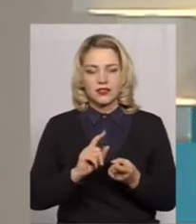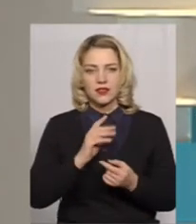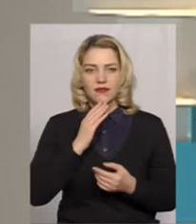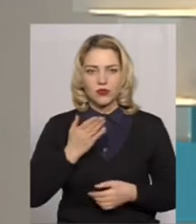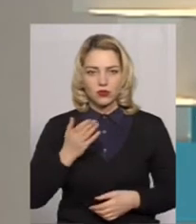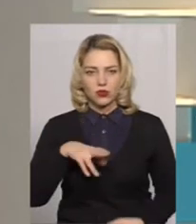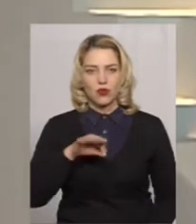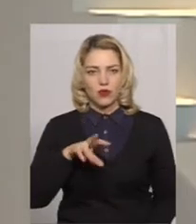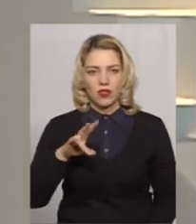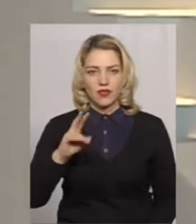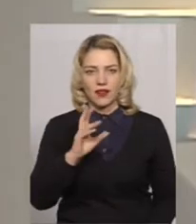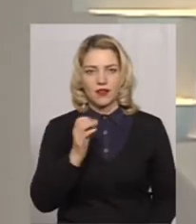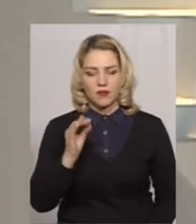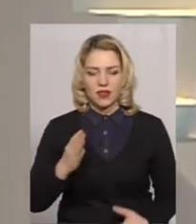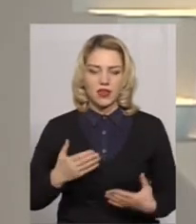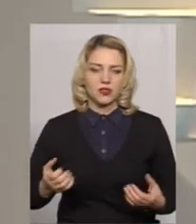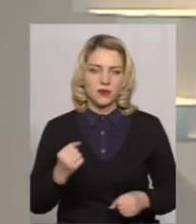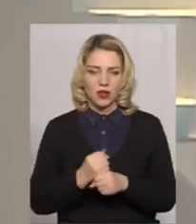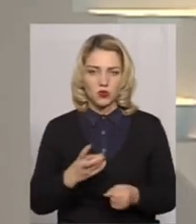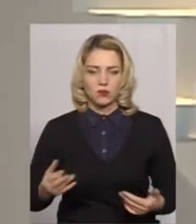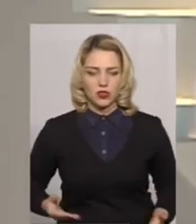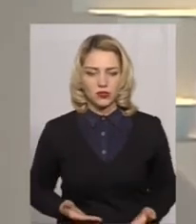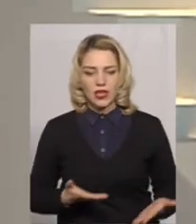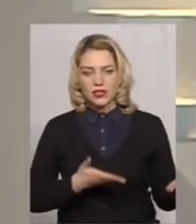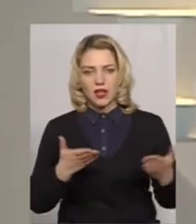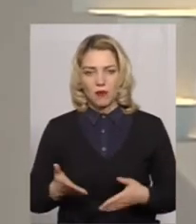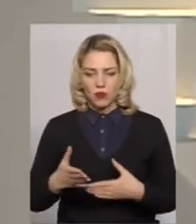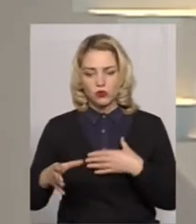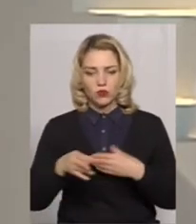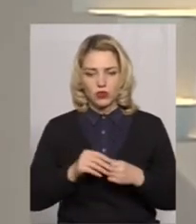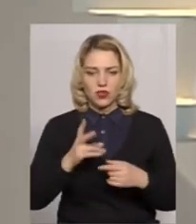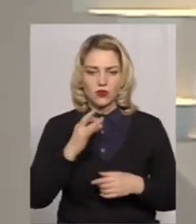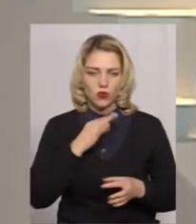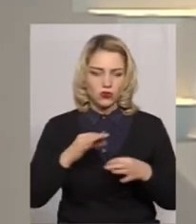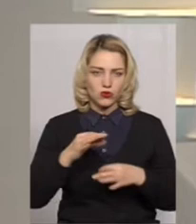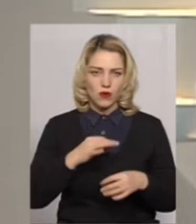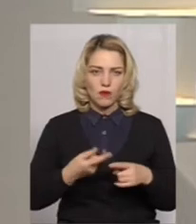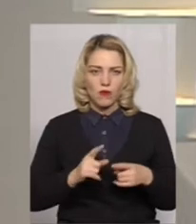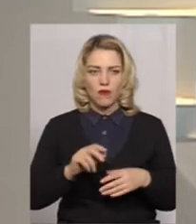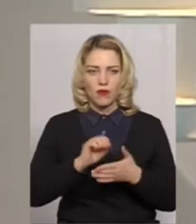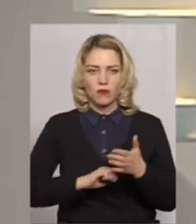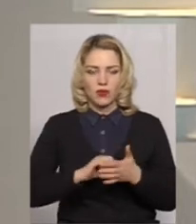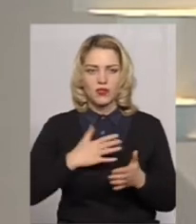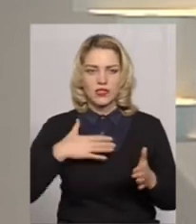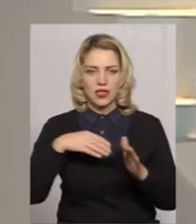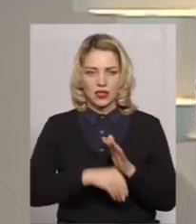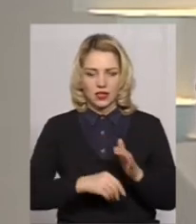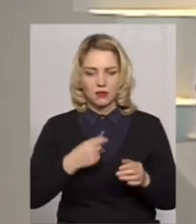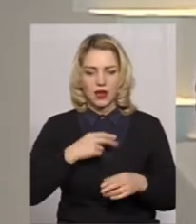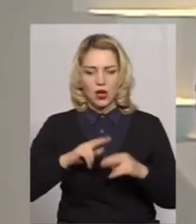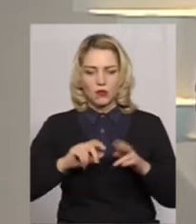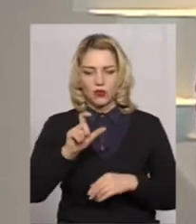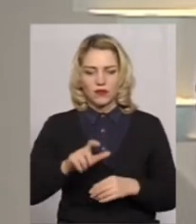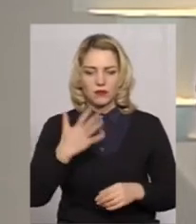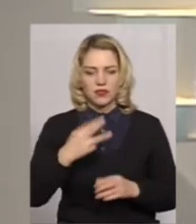наживо і запрошуємо долучатися до розмови, а приводом для неї став учорашній випадок із загибелю будівельника. 58